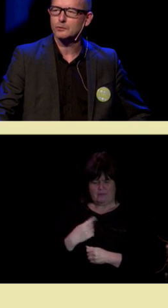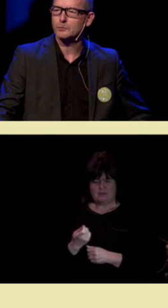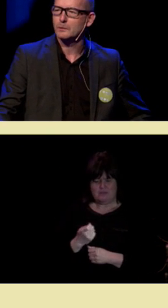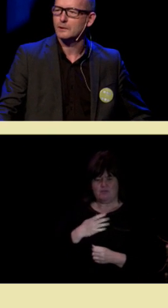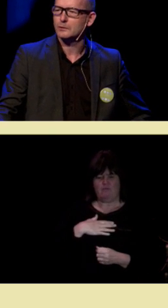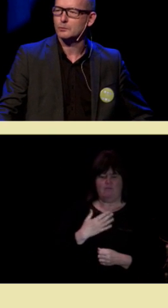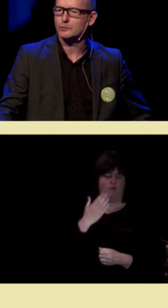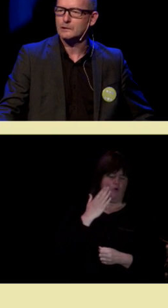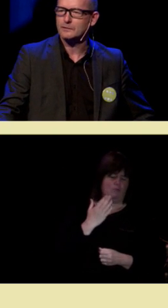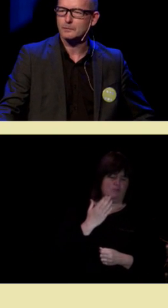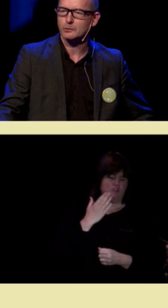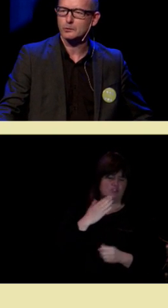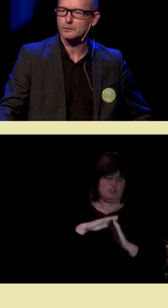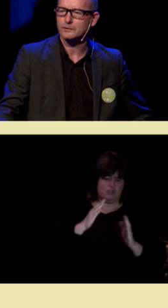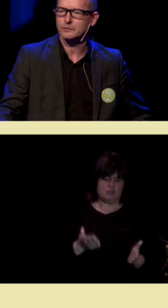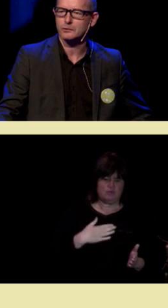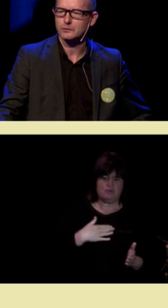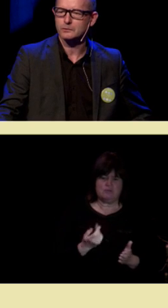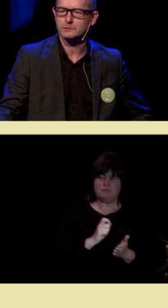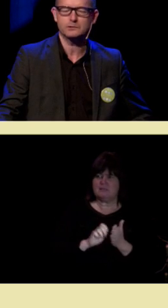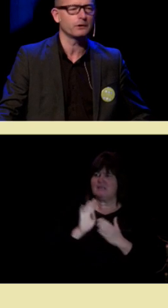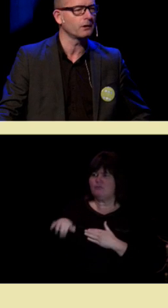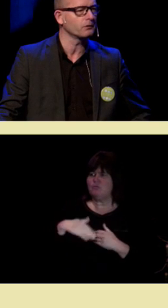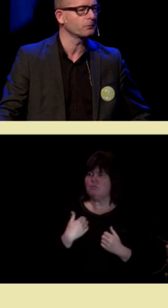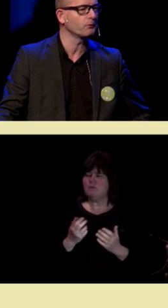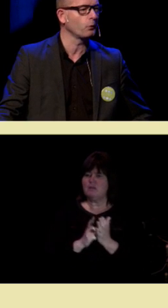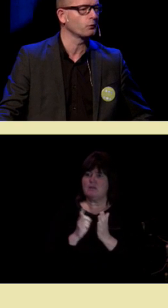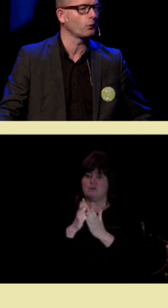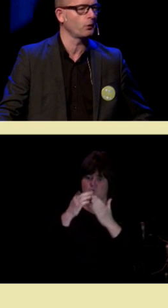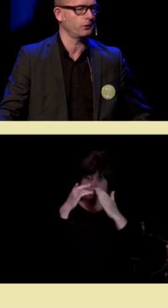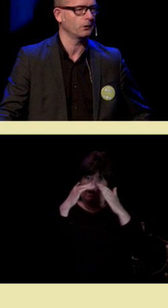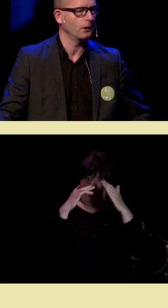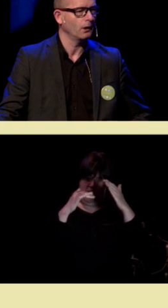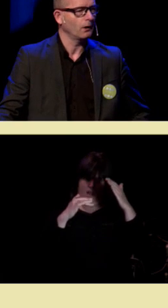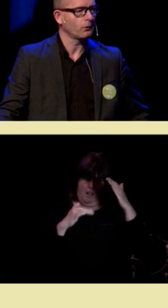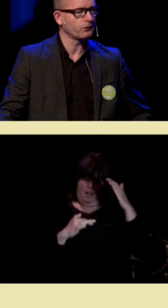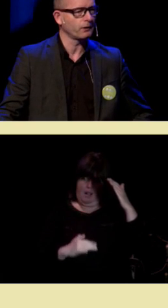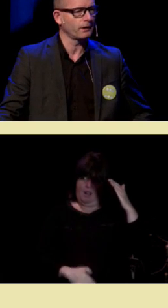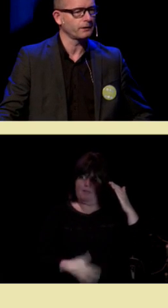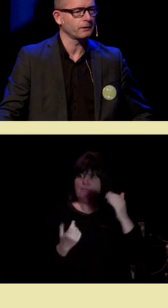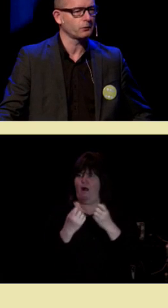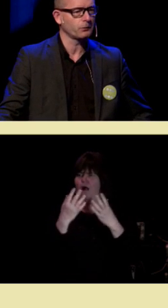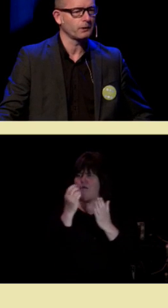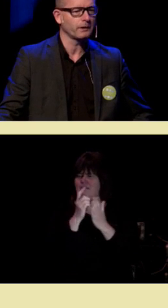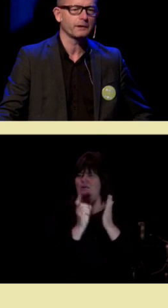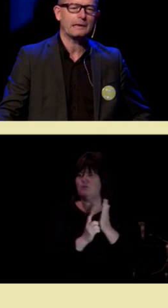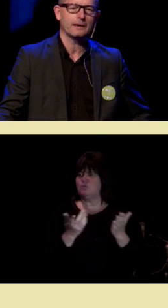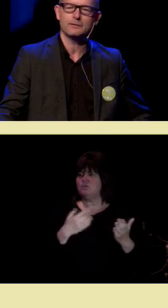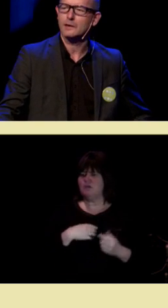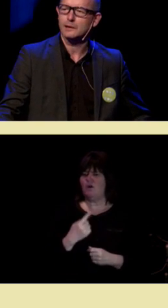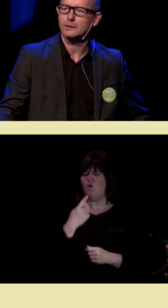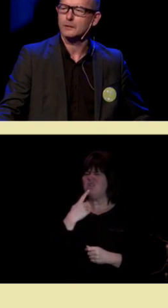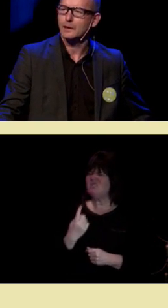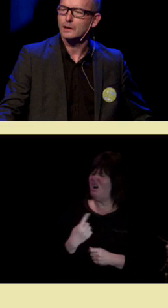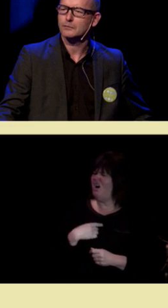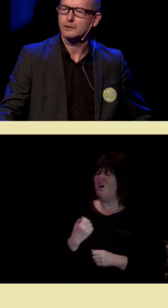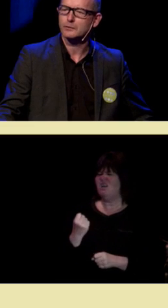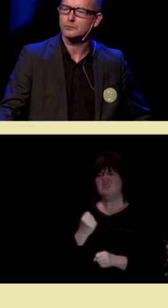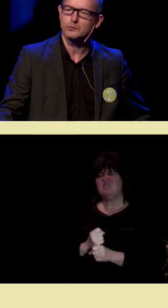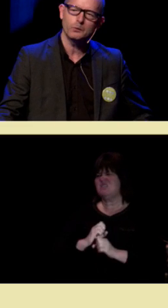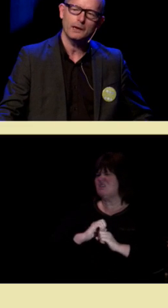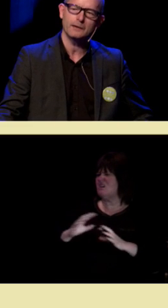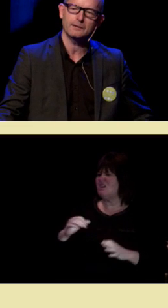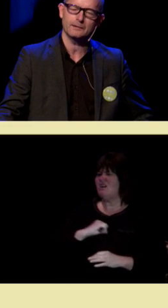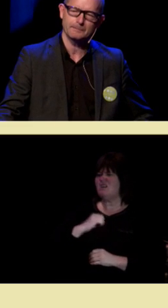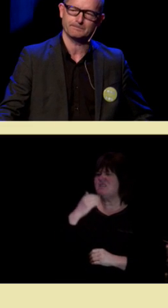sykehus med en diagnoseliste på kroniske sykdommer med så langt som et vondt år. Og så sa han at han trodde nok han hadde greid seg gjennom det hele, for han